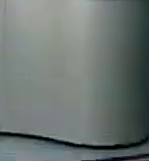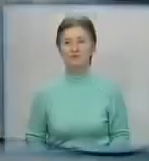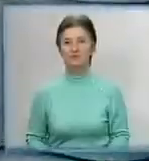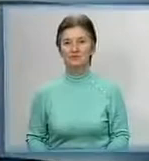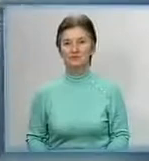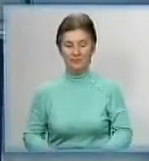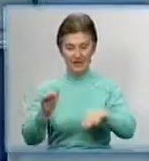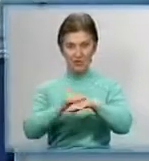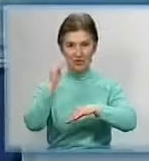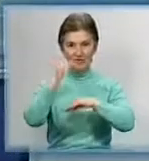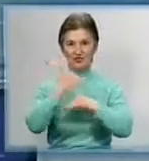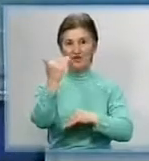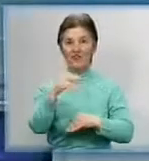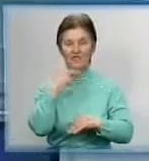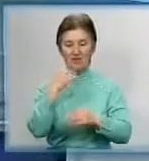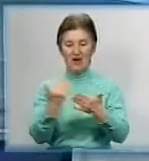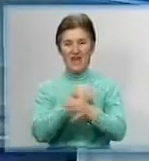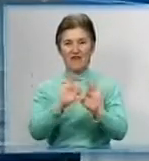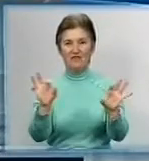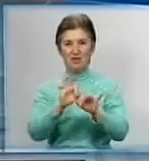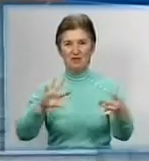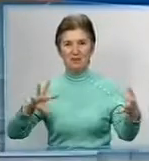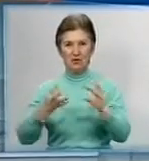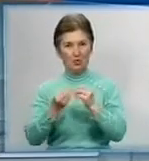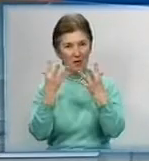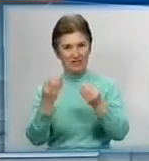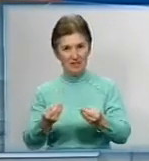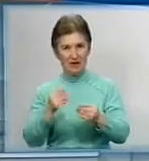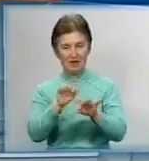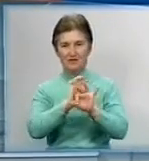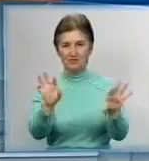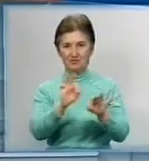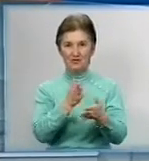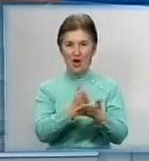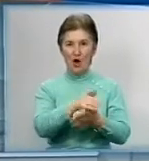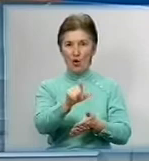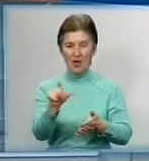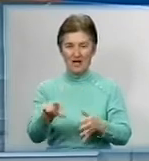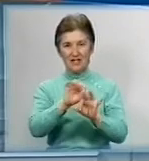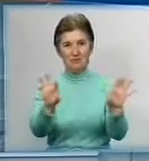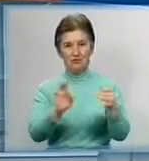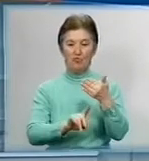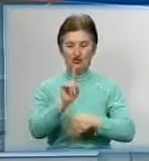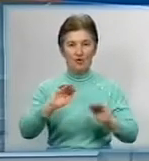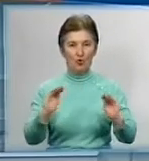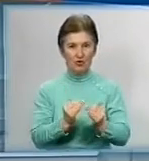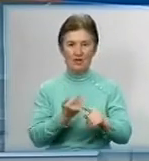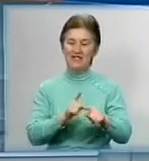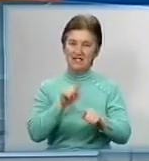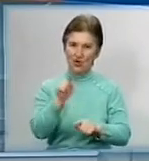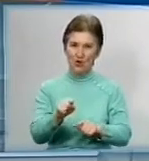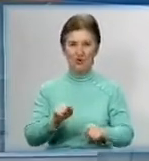Доброго вечора! До вашої уваги, інформаційний підсумок дня у викладі моїх колег. Мене звуть Анастасія Мусатенко. Вітаю, а починаємо коротко з цього.